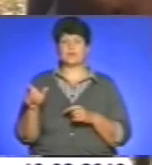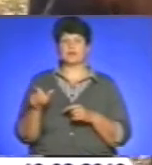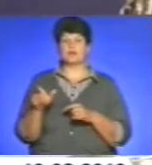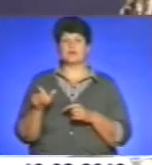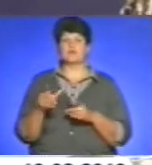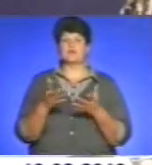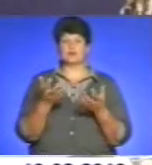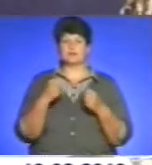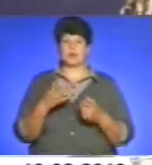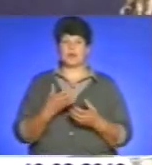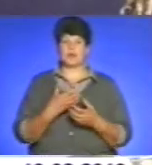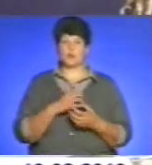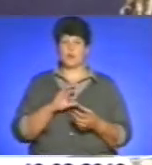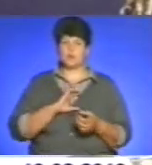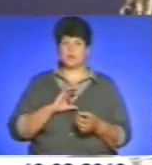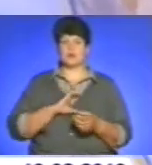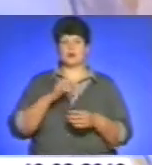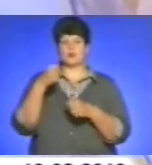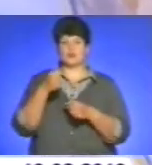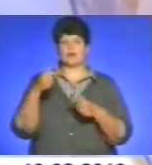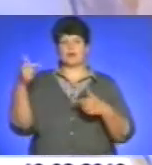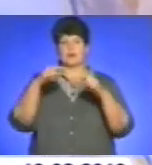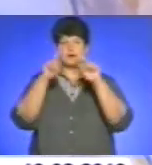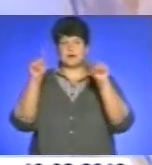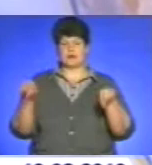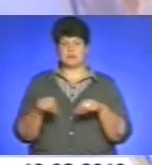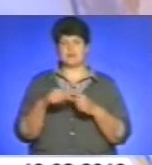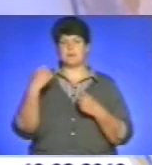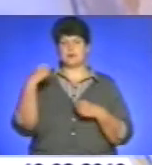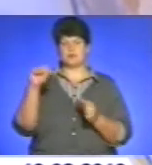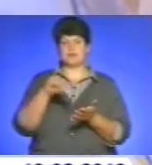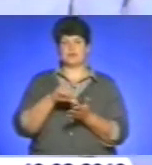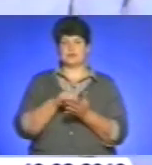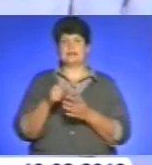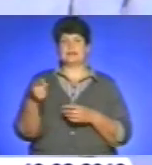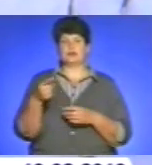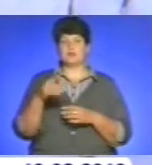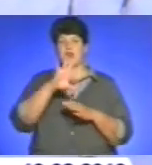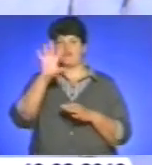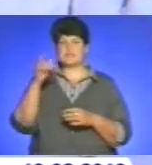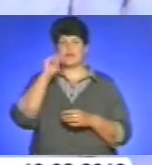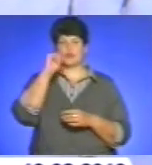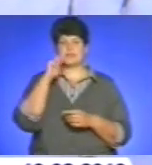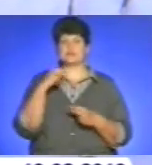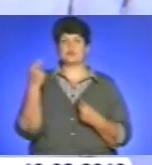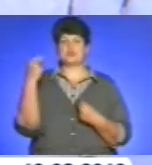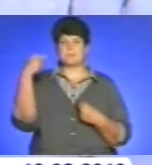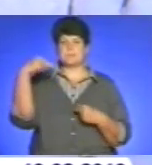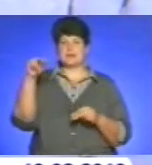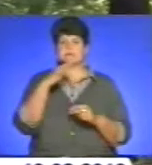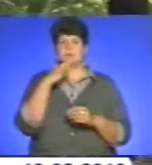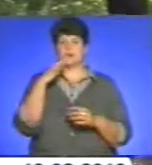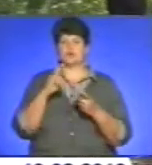отримали кубки, медалі, дипломи та грамоти. До слова, переможці турніру представлятимуть Тернопільщину на всеукраїнському чемпіонаті з